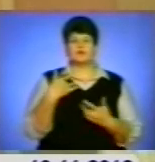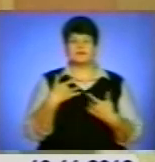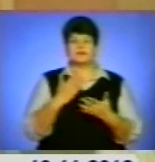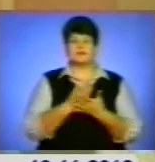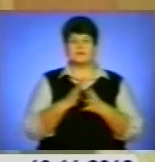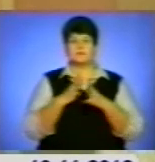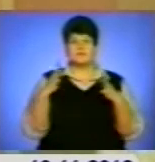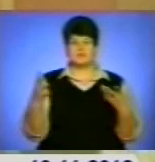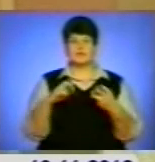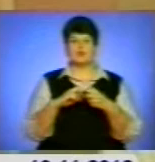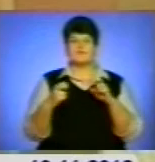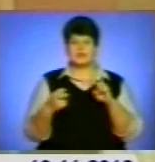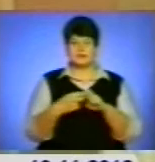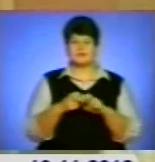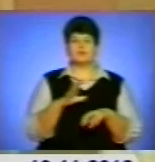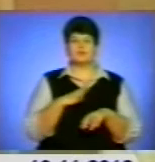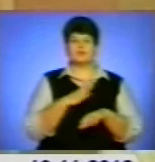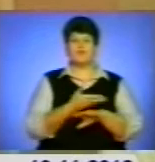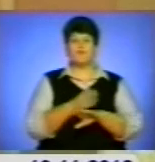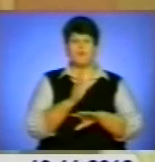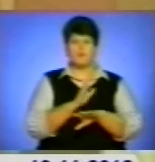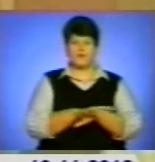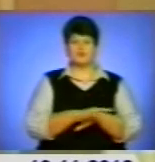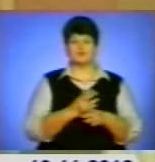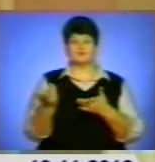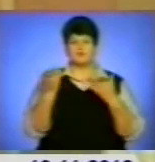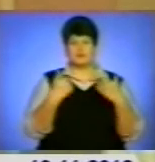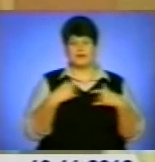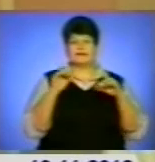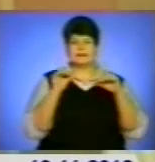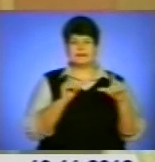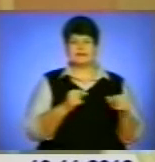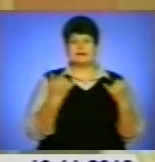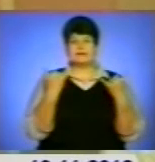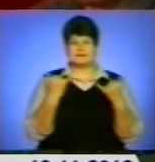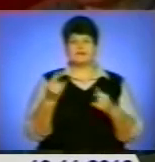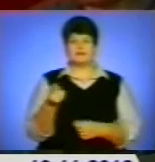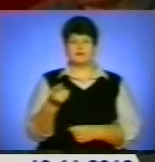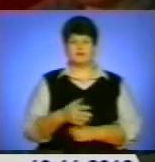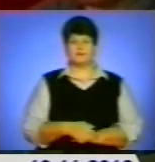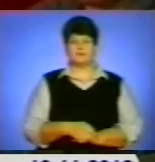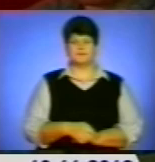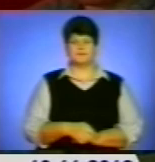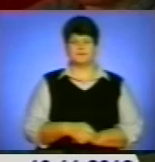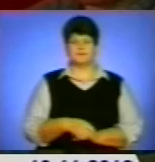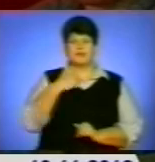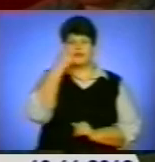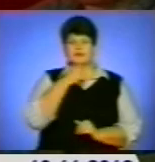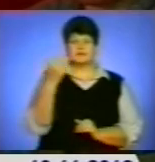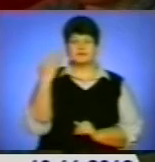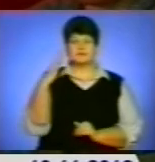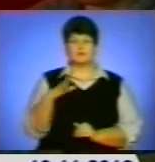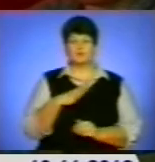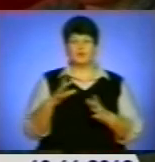Була Франківщина, було ще в Польщу запрошували, я їздила. Зараз, сьогодні в Тернополі. Рік тому вийшов у світ дебютний